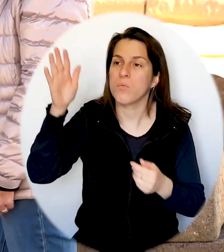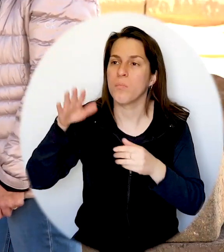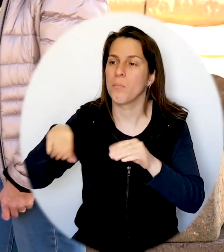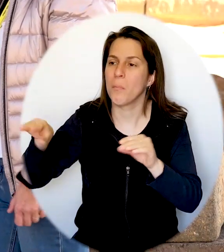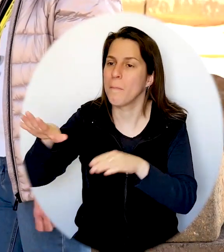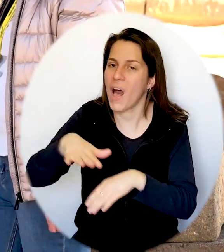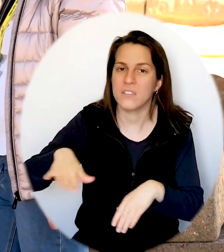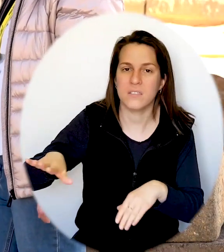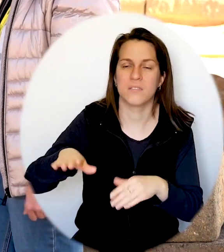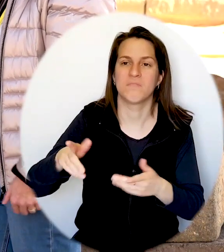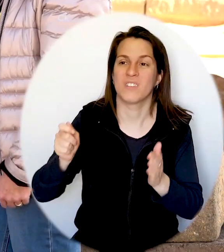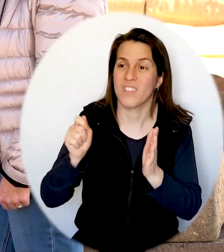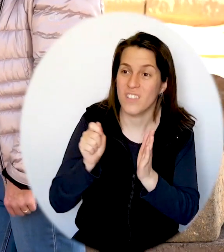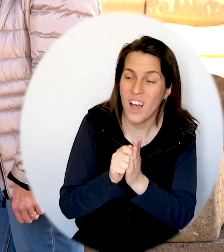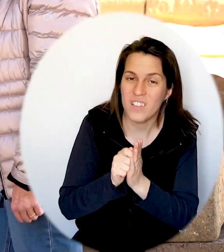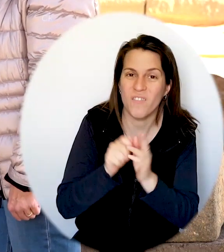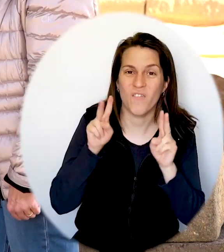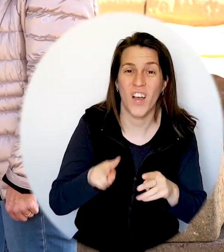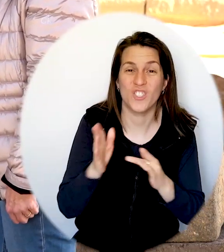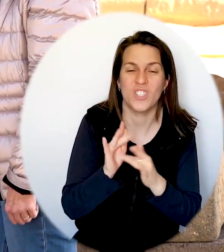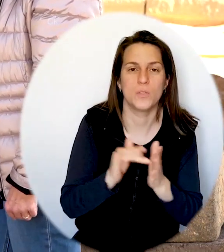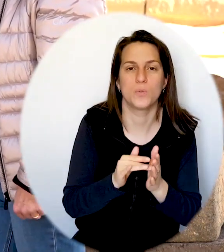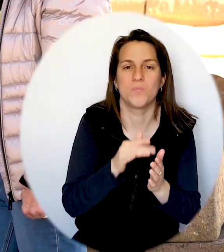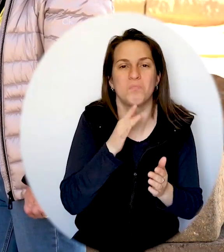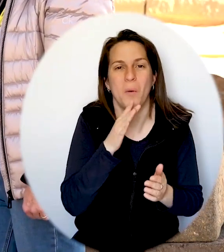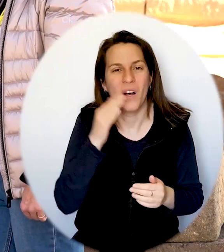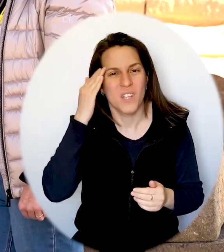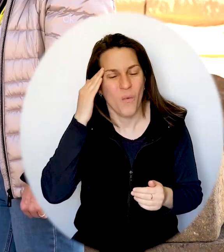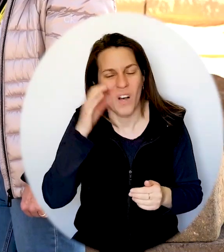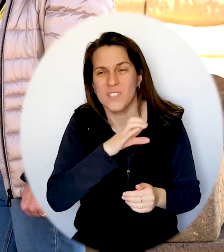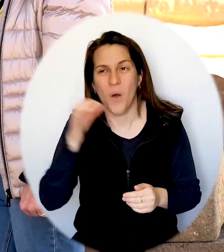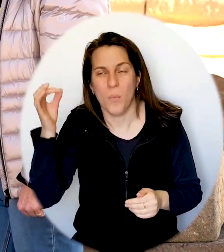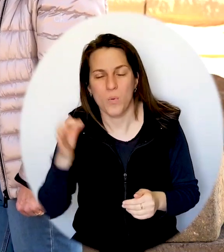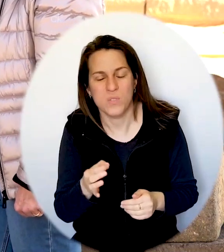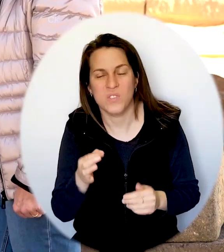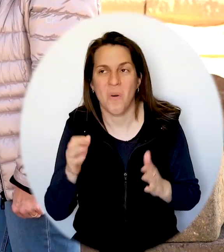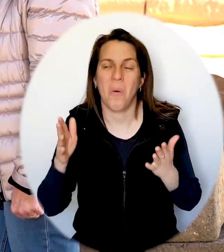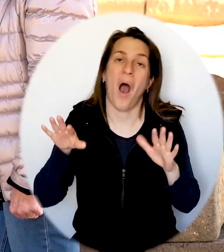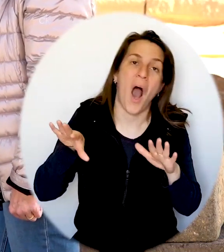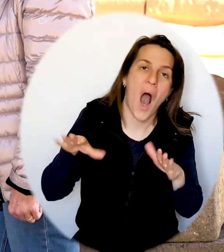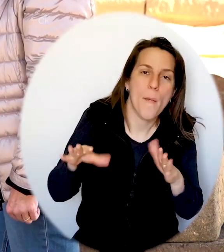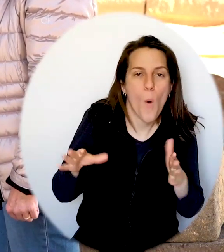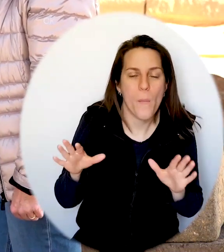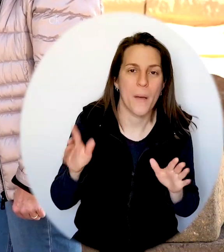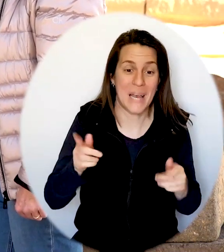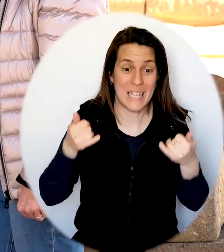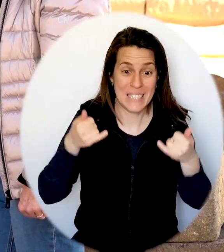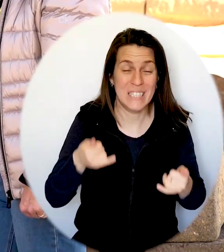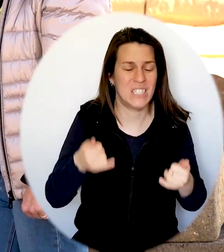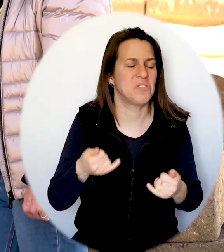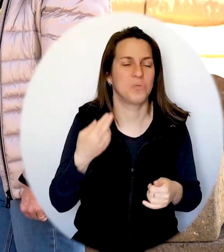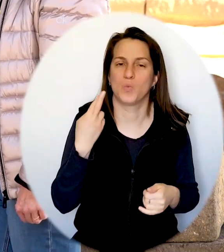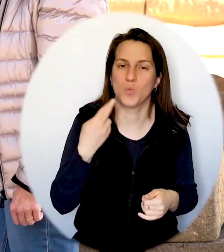pas tous du 1er siècle. D'accord, donc dans les autres lieux, on ne peut pas certifier ou émettre des probabilités,